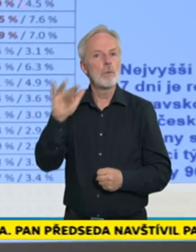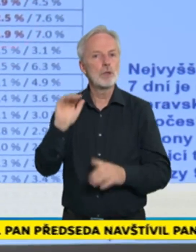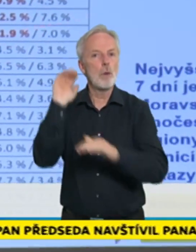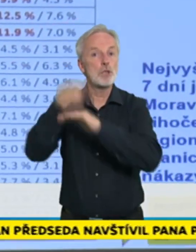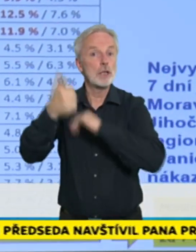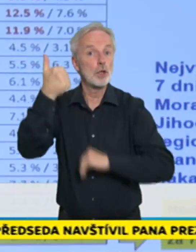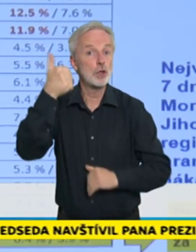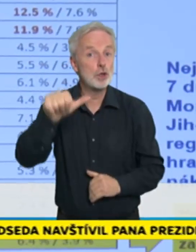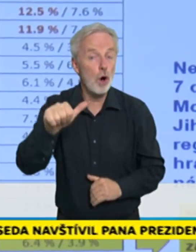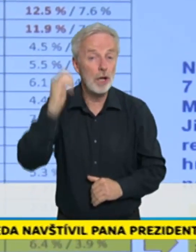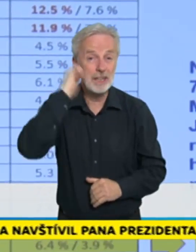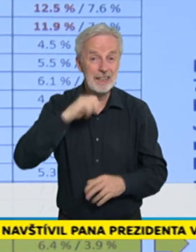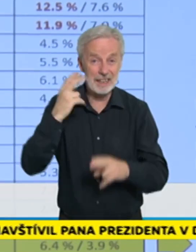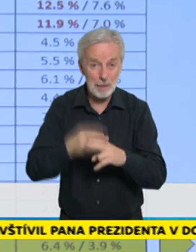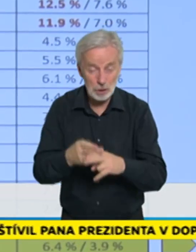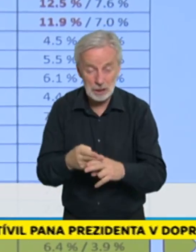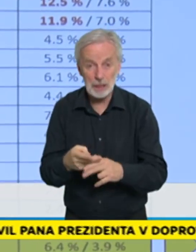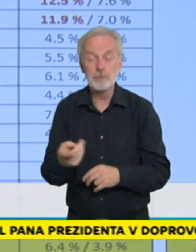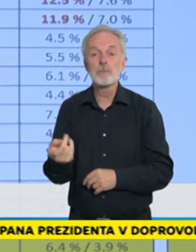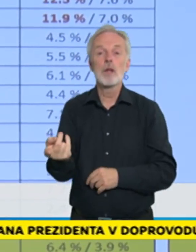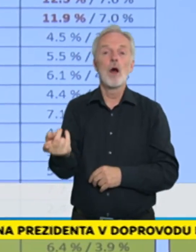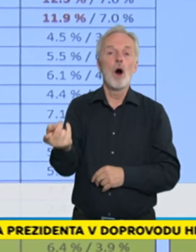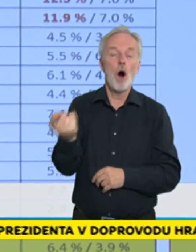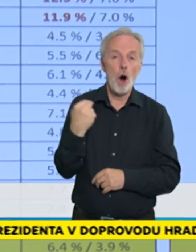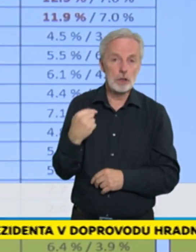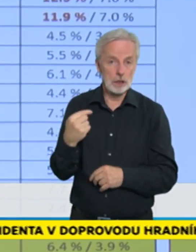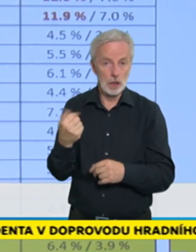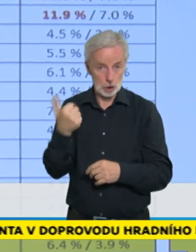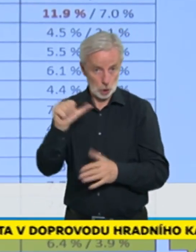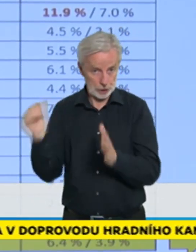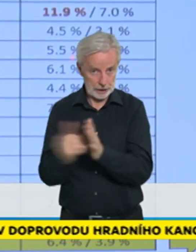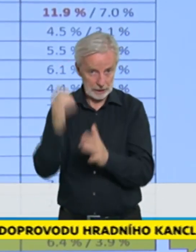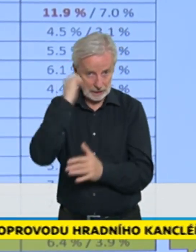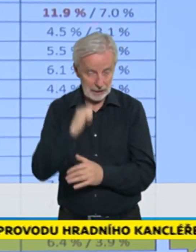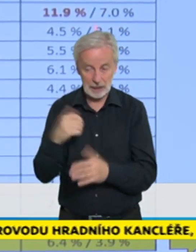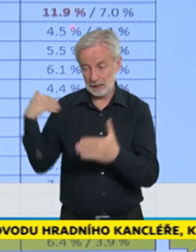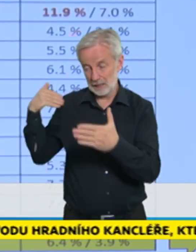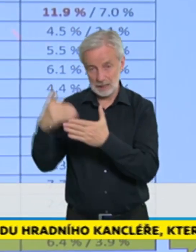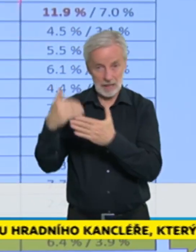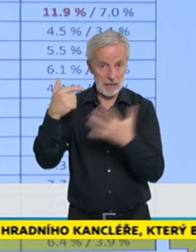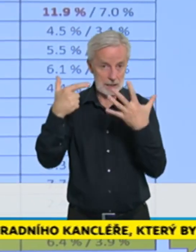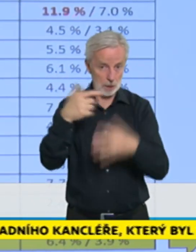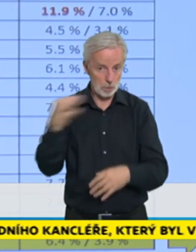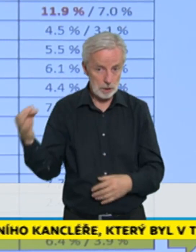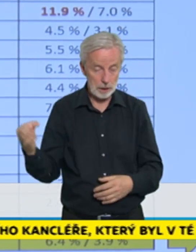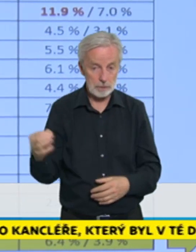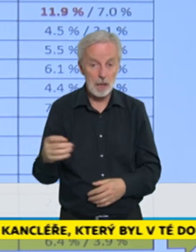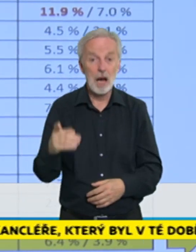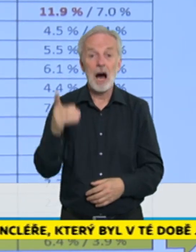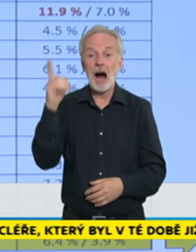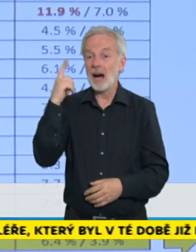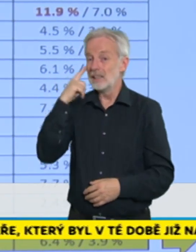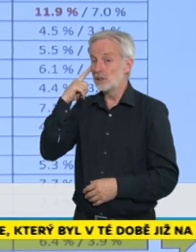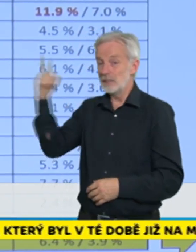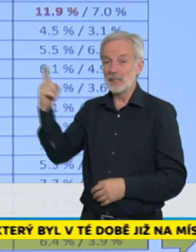sledovat i tu relativní pozitivitu testů, kde skutečně riziková čísla jsou ta, která se začínají blížit těm 10%.